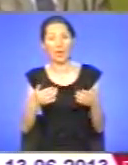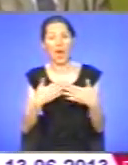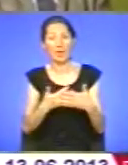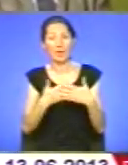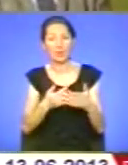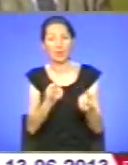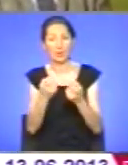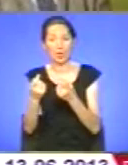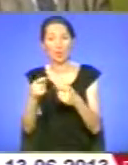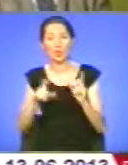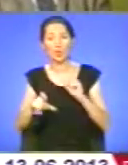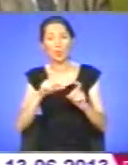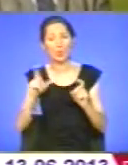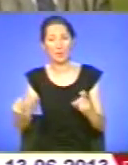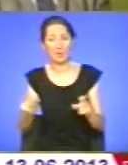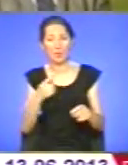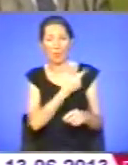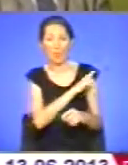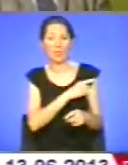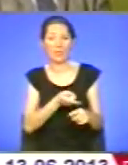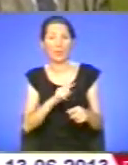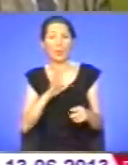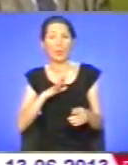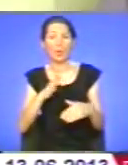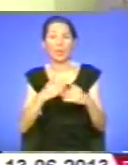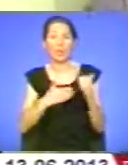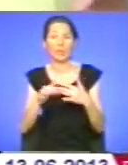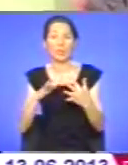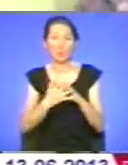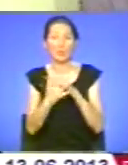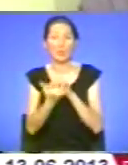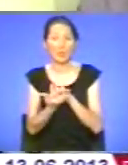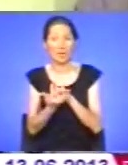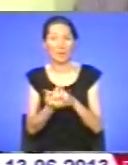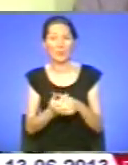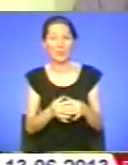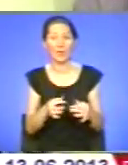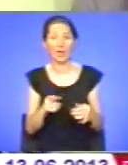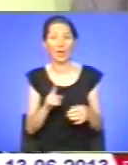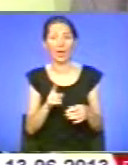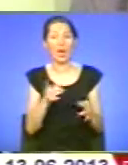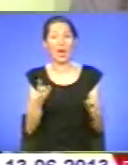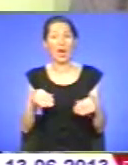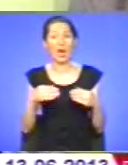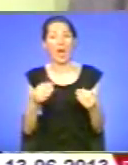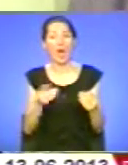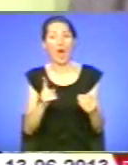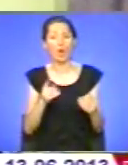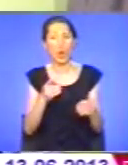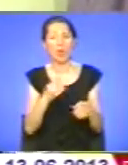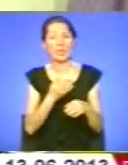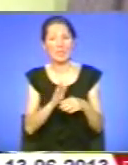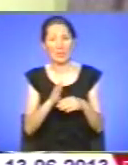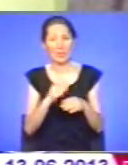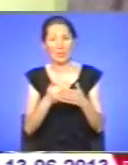-медиків, які проходитимуть практику у населених пунктах. Йому видається, що певна частина якогось там у